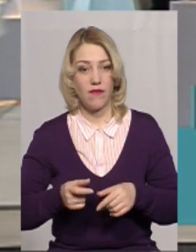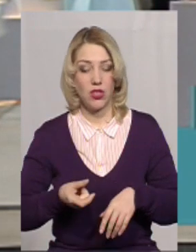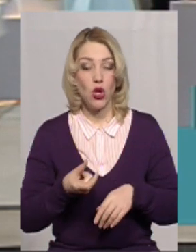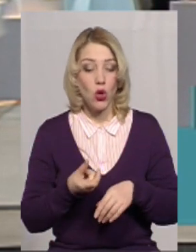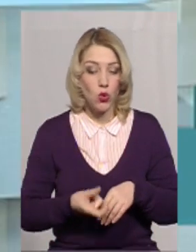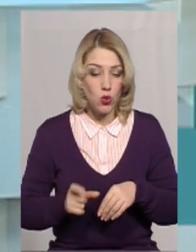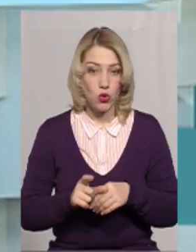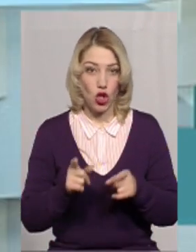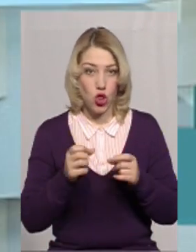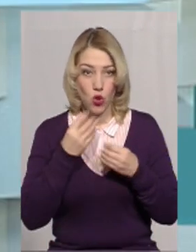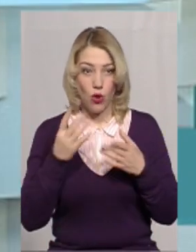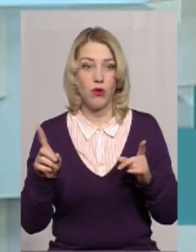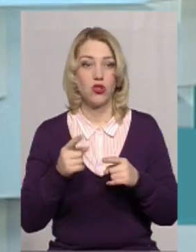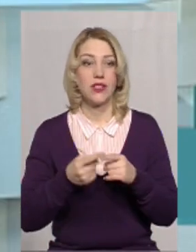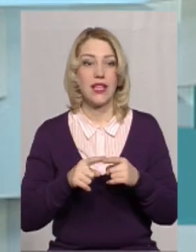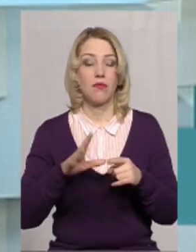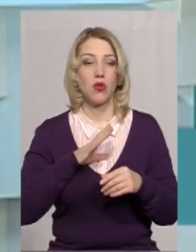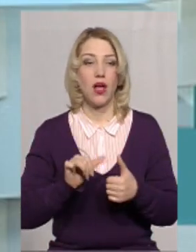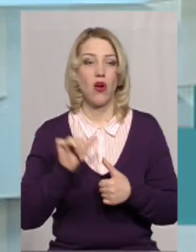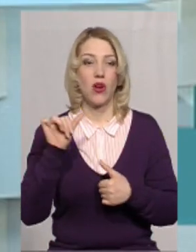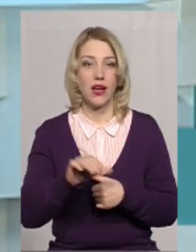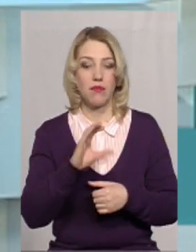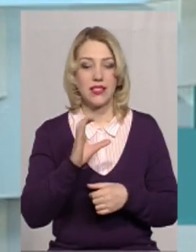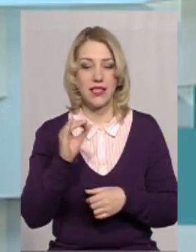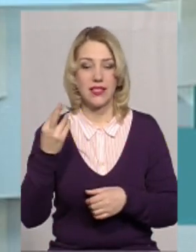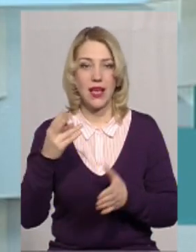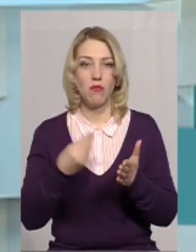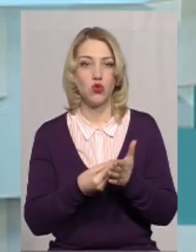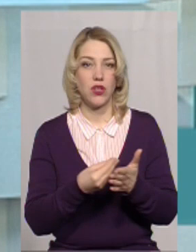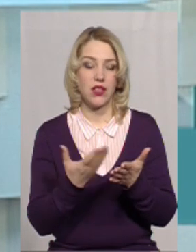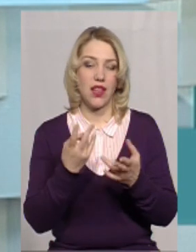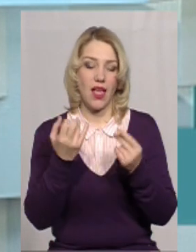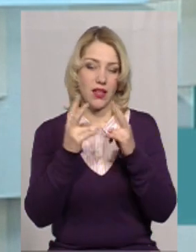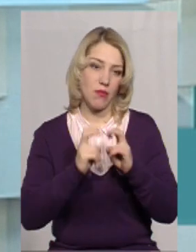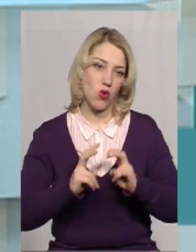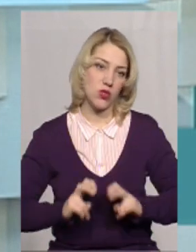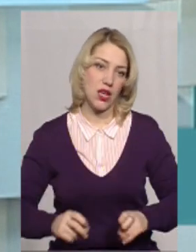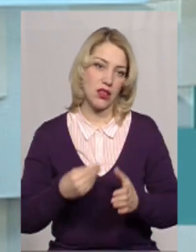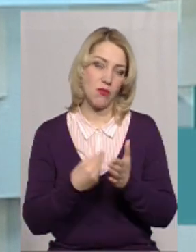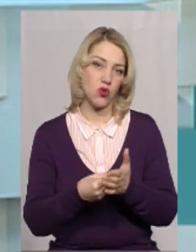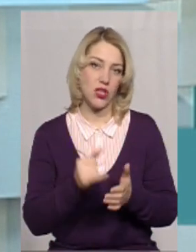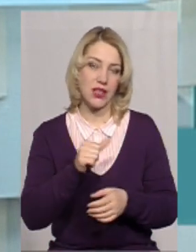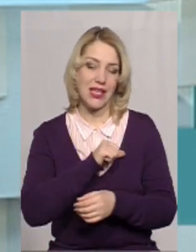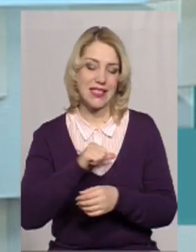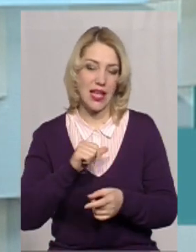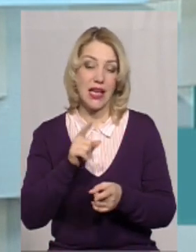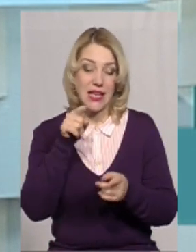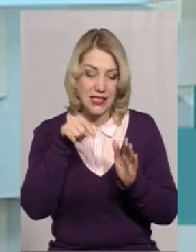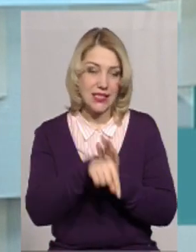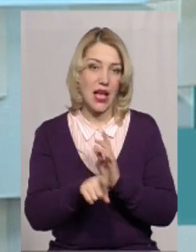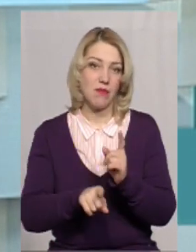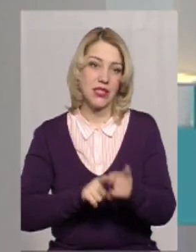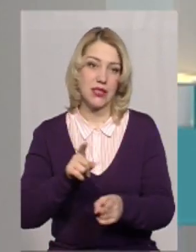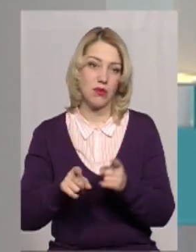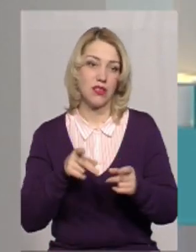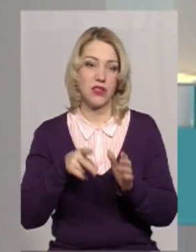добре, що це була окрема сесія бюджетна, на якій ми розглядали бюджет і саме зміни на